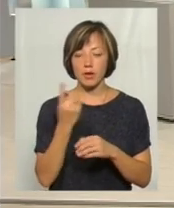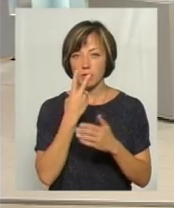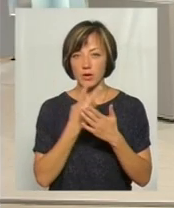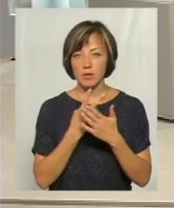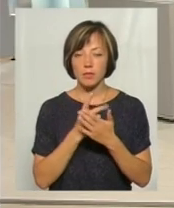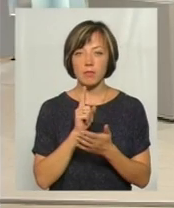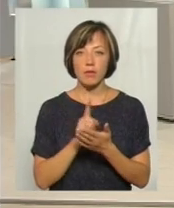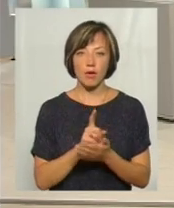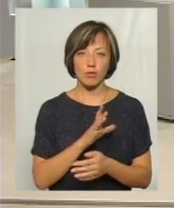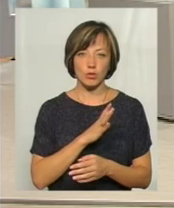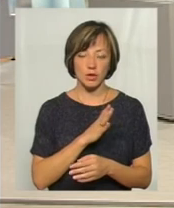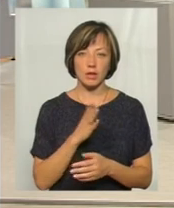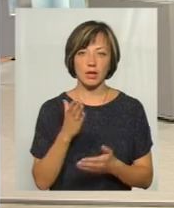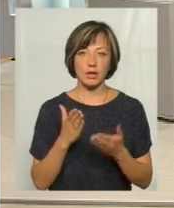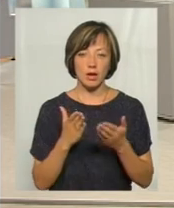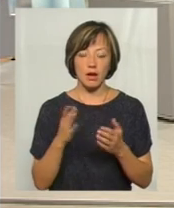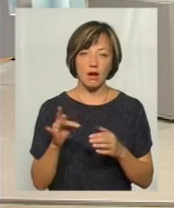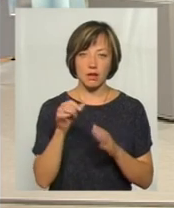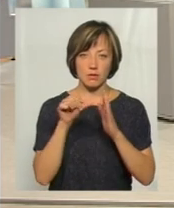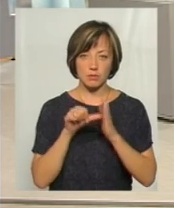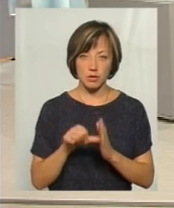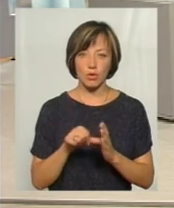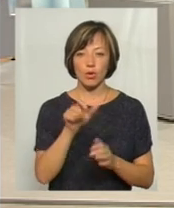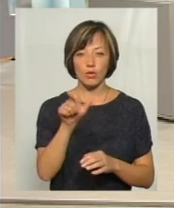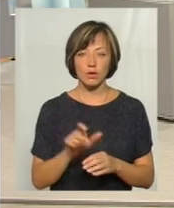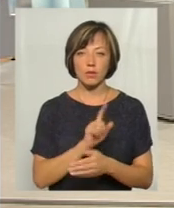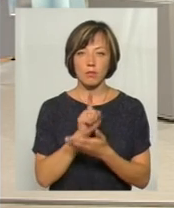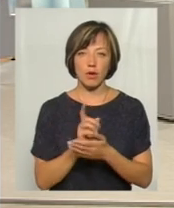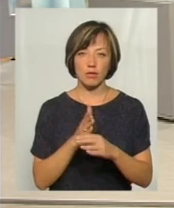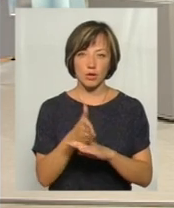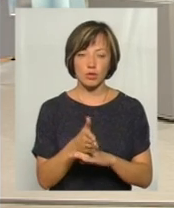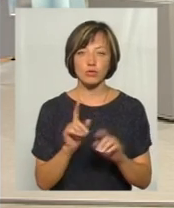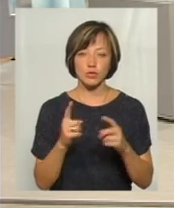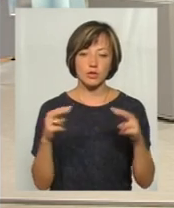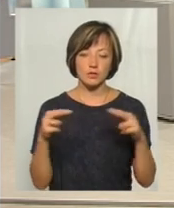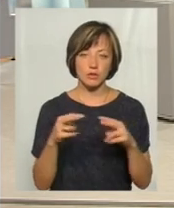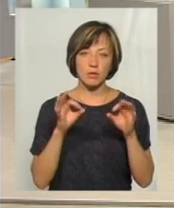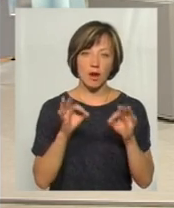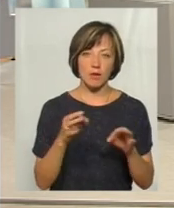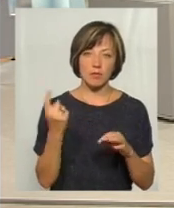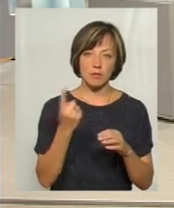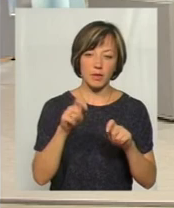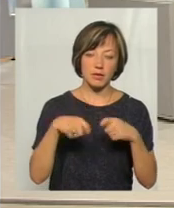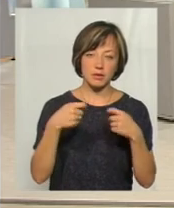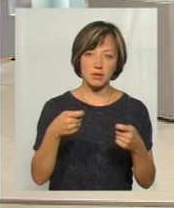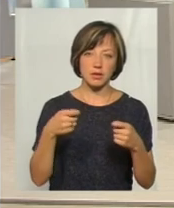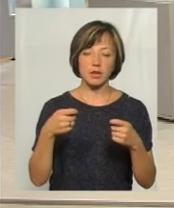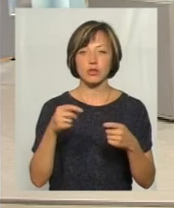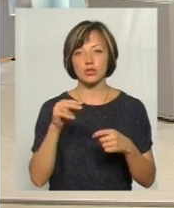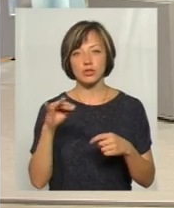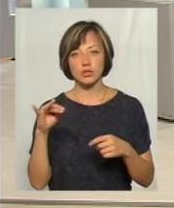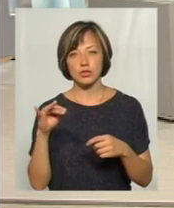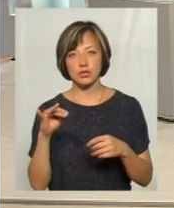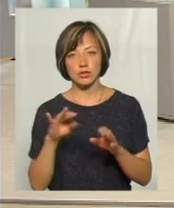лічильника мають бути. І раз на півроку споживача вони мають бути. Чому? Щоб засвідчитись, чи правильно передає показники лічильника